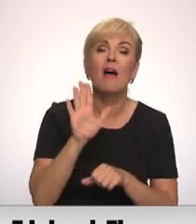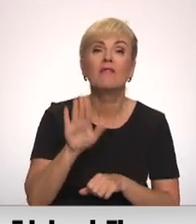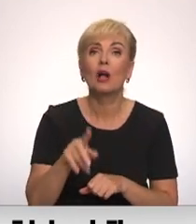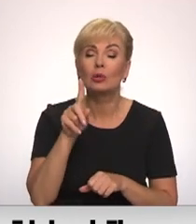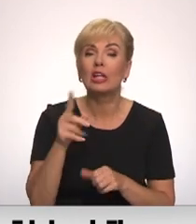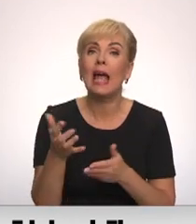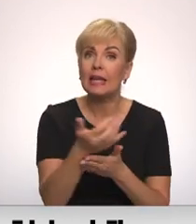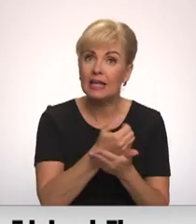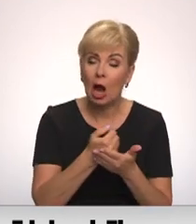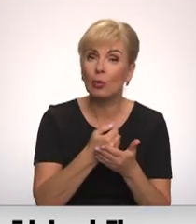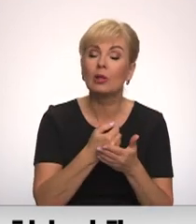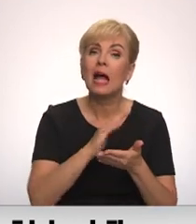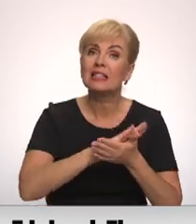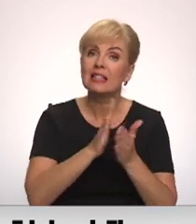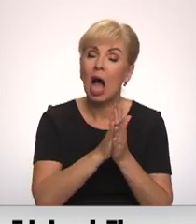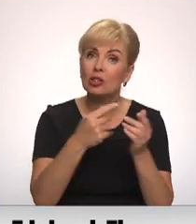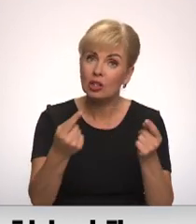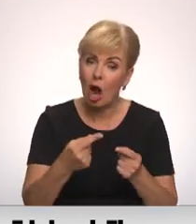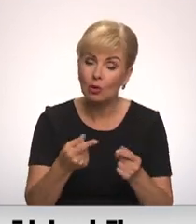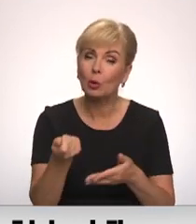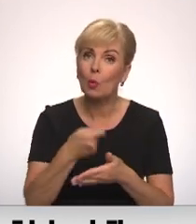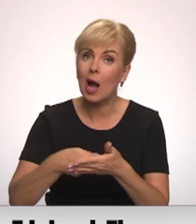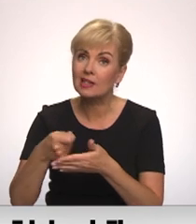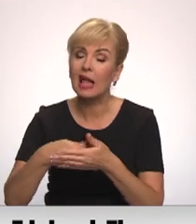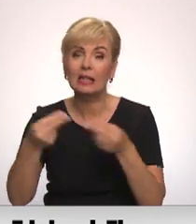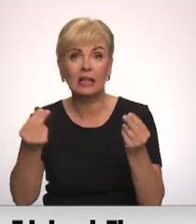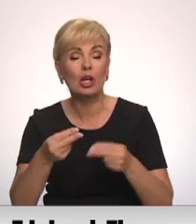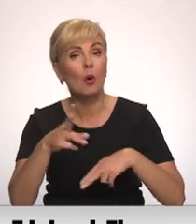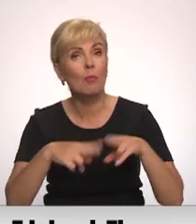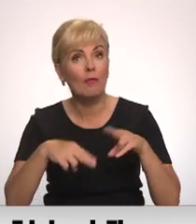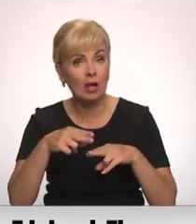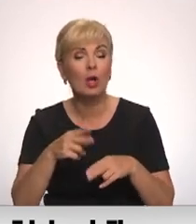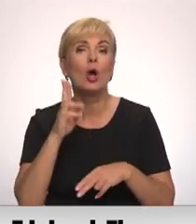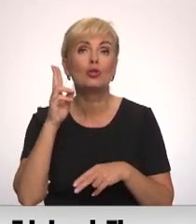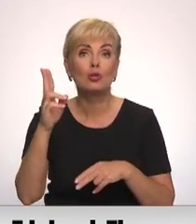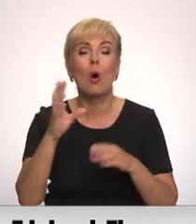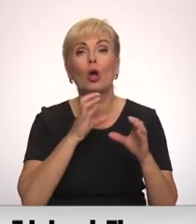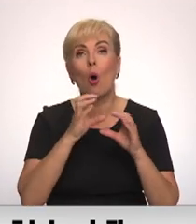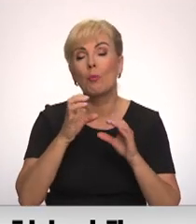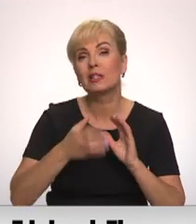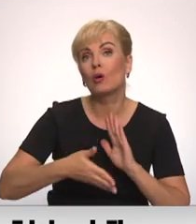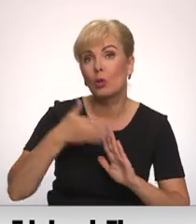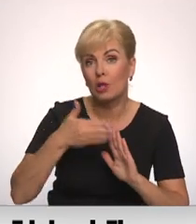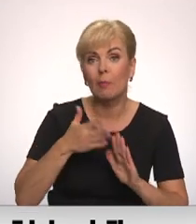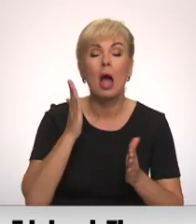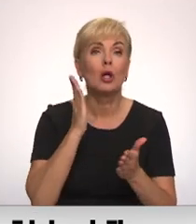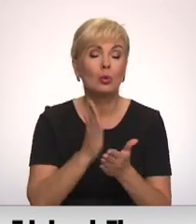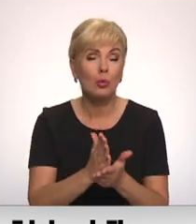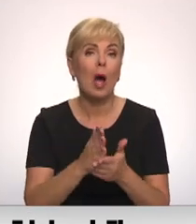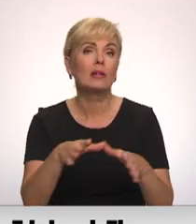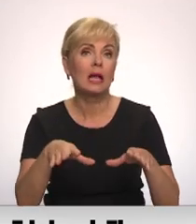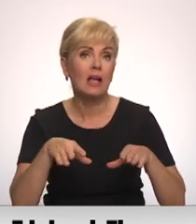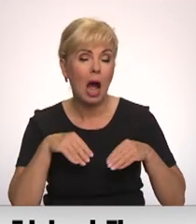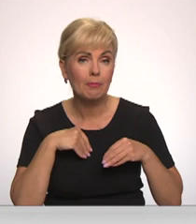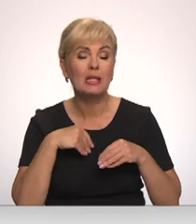iegūti visas saskaņojumi un noslēgt līgumu ar būniekiem. Tomēr sola komunikāciju uzlabot. Mēs noteikti apņemamies,